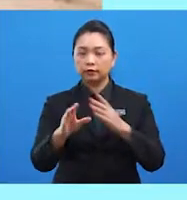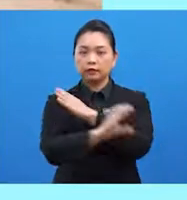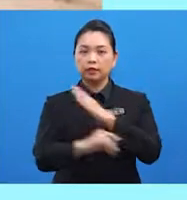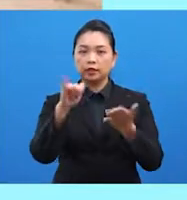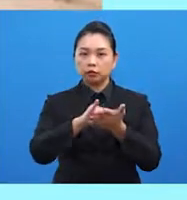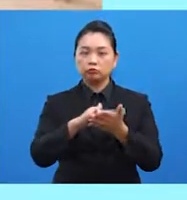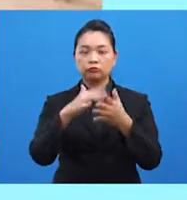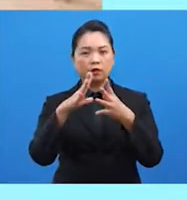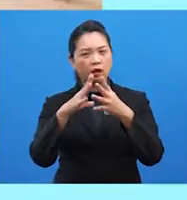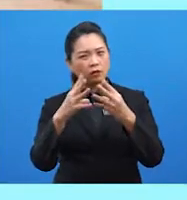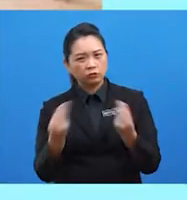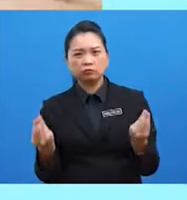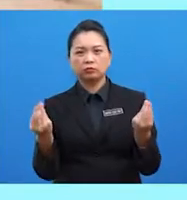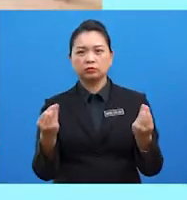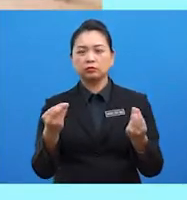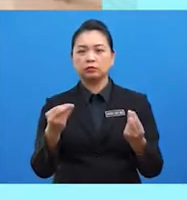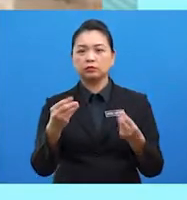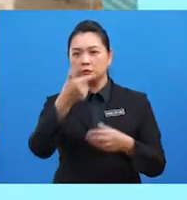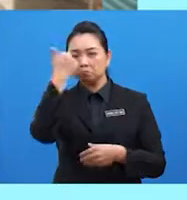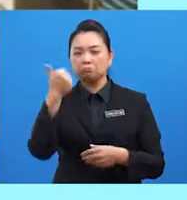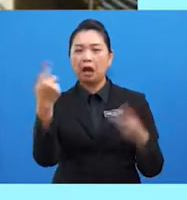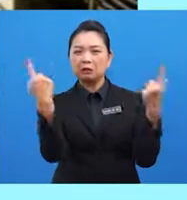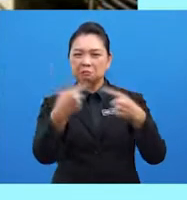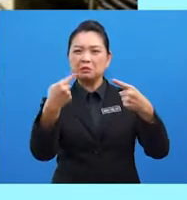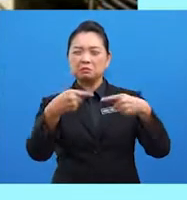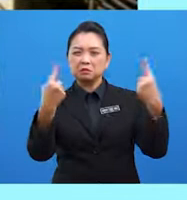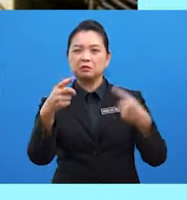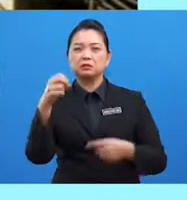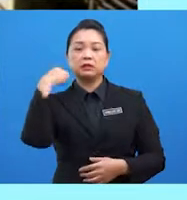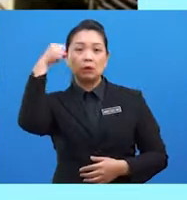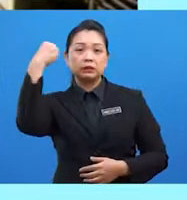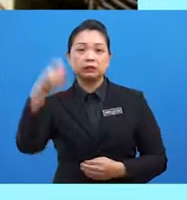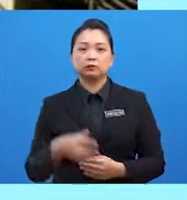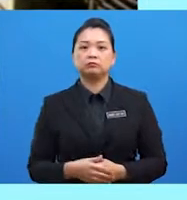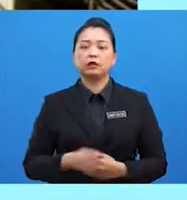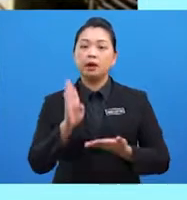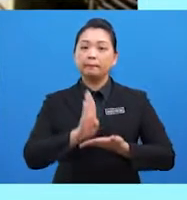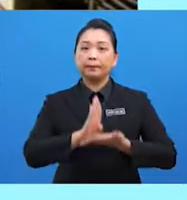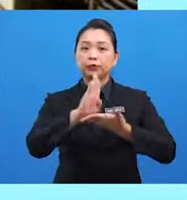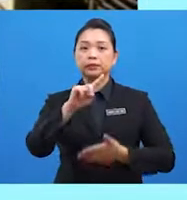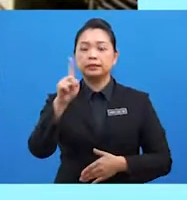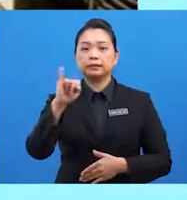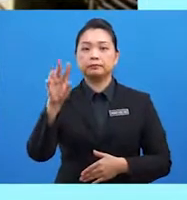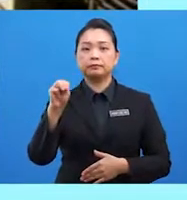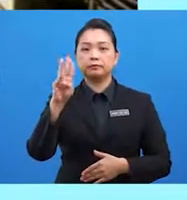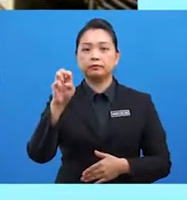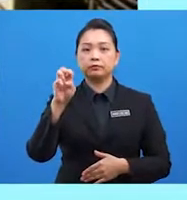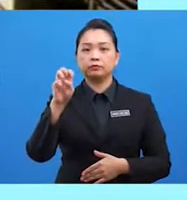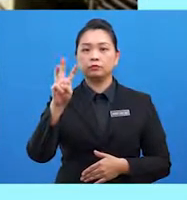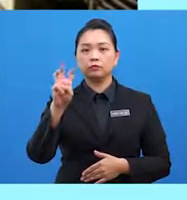kehancuran akibat Perang Saudara. Membantu negara Zimbabwe mencapai kemerdekaan.